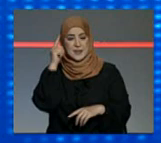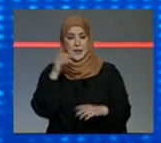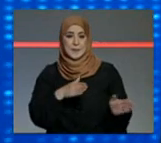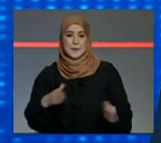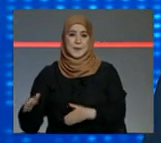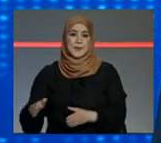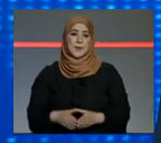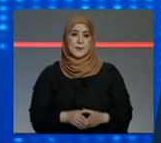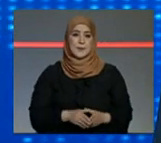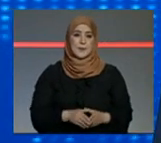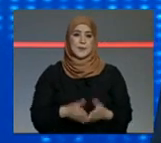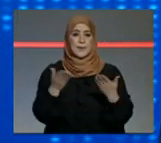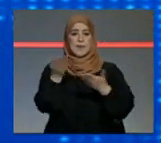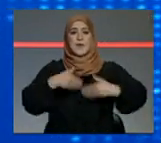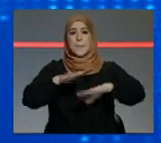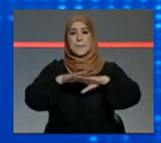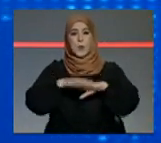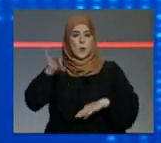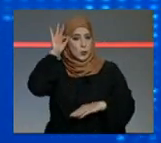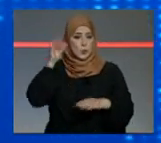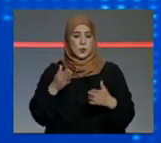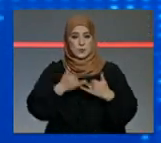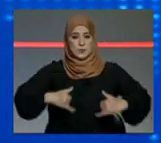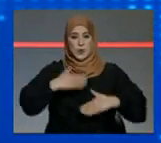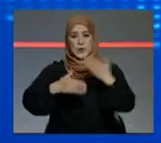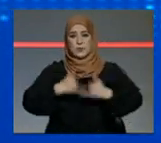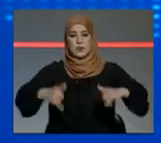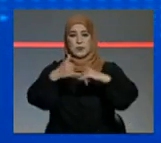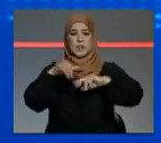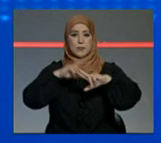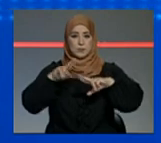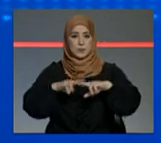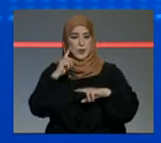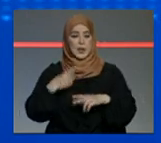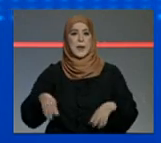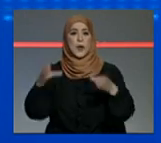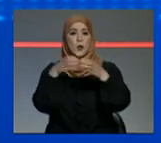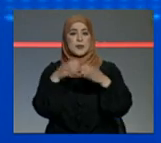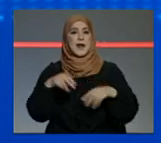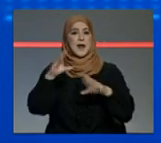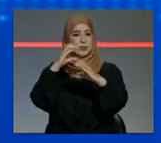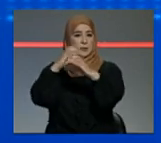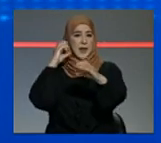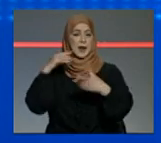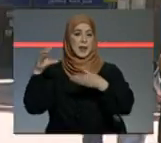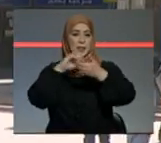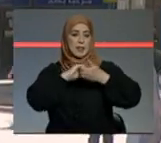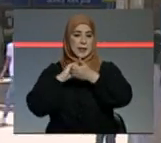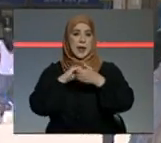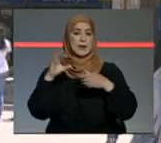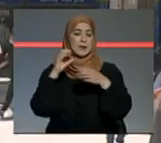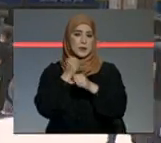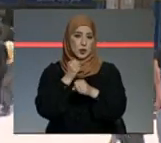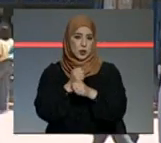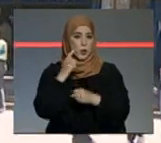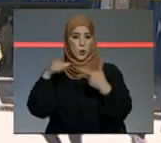في شأن الوطني تتواصل جلسة صلحية بين وفدي الجامعة العامة للنقل تابع للاتحاد العامة تونسي للشغل